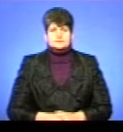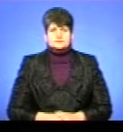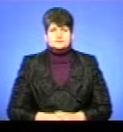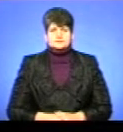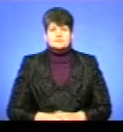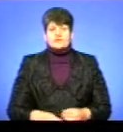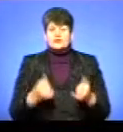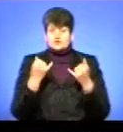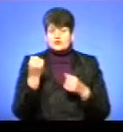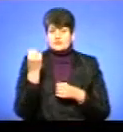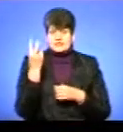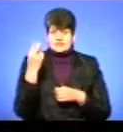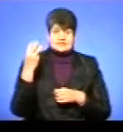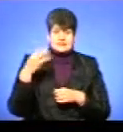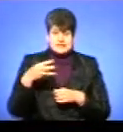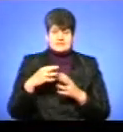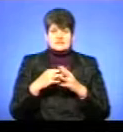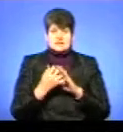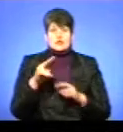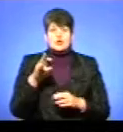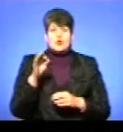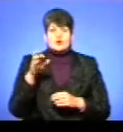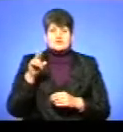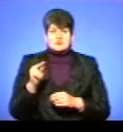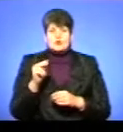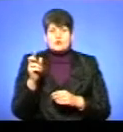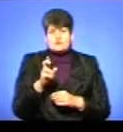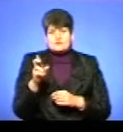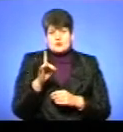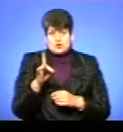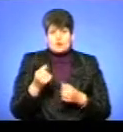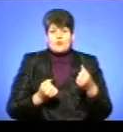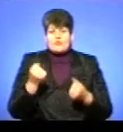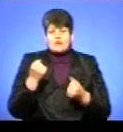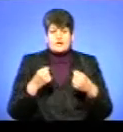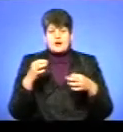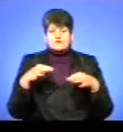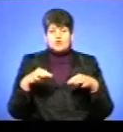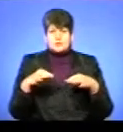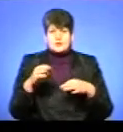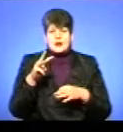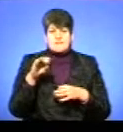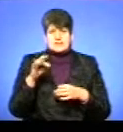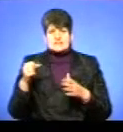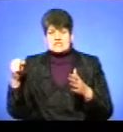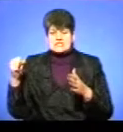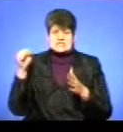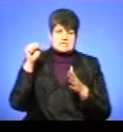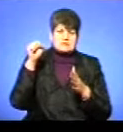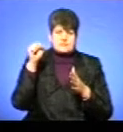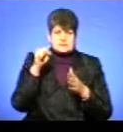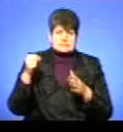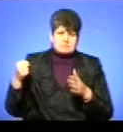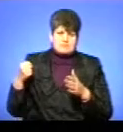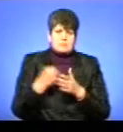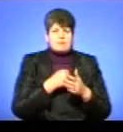Сьогодні о 12.30 у селі Лосяч Борщівського району водій автомобіля «Мерседес» збив 54-річну жінку,